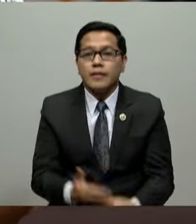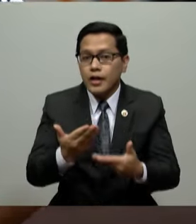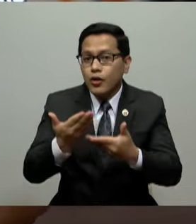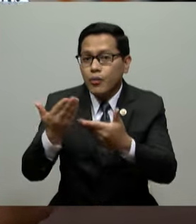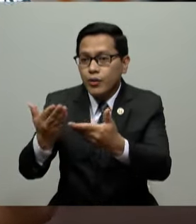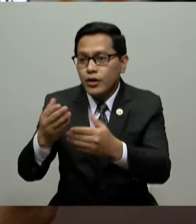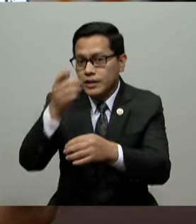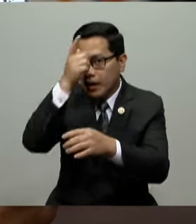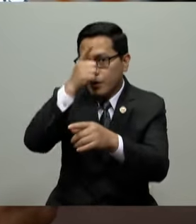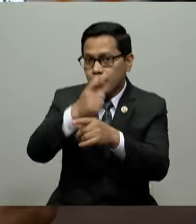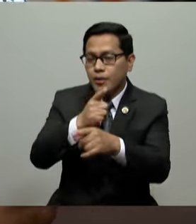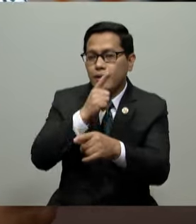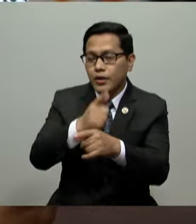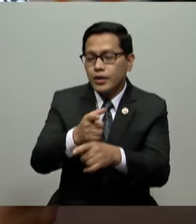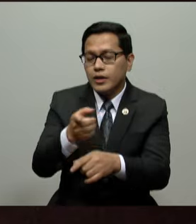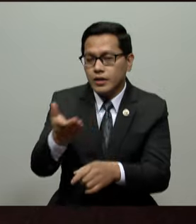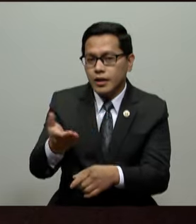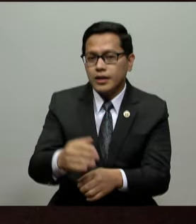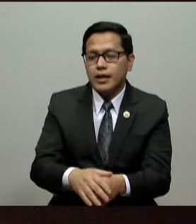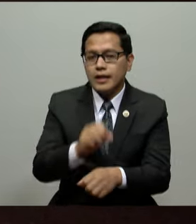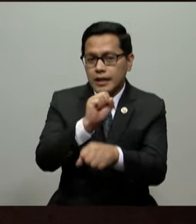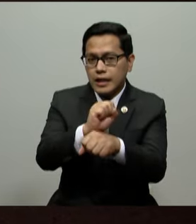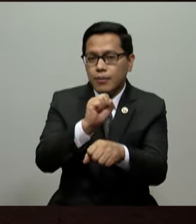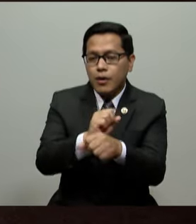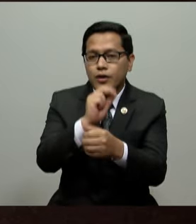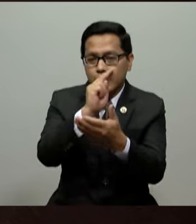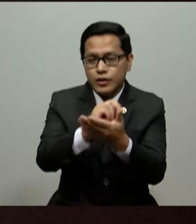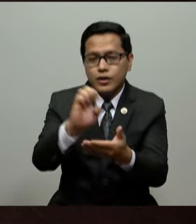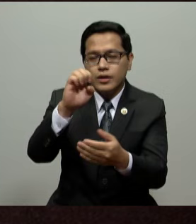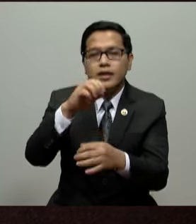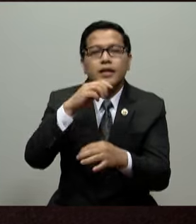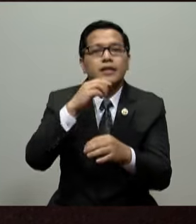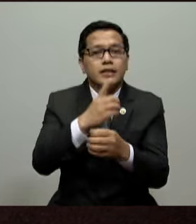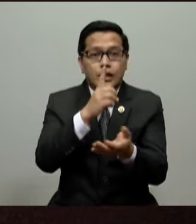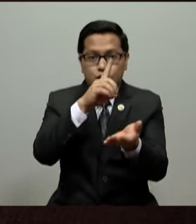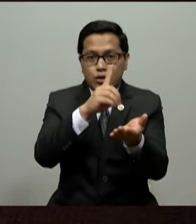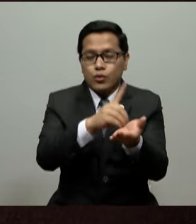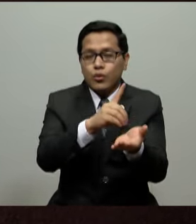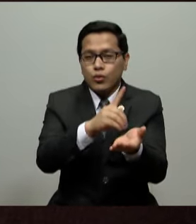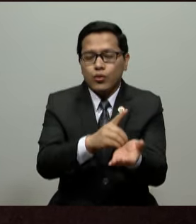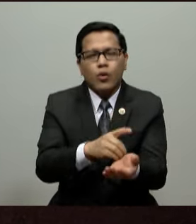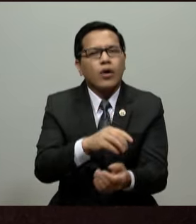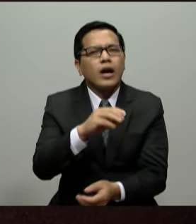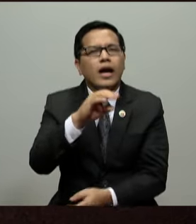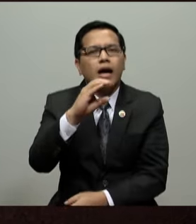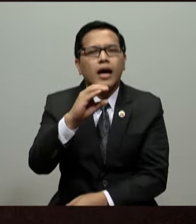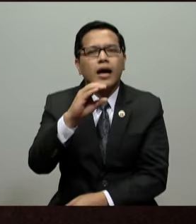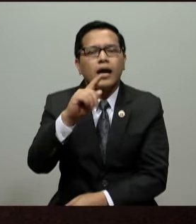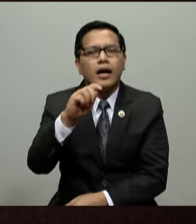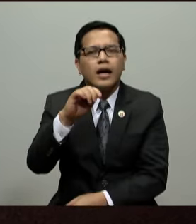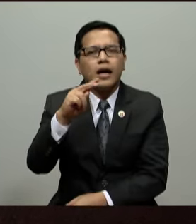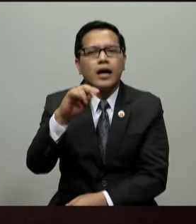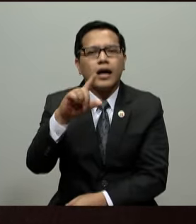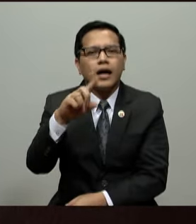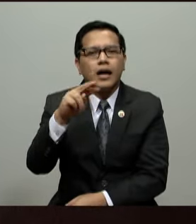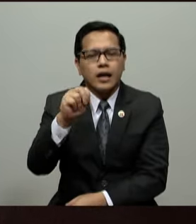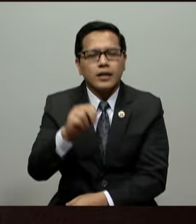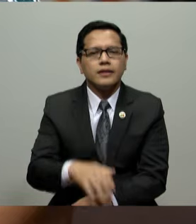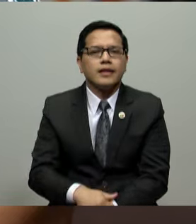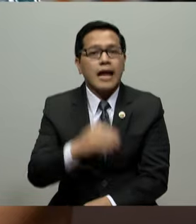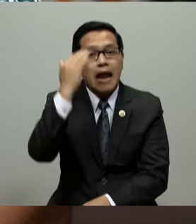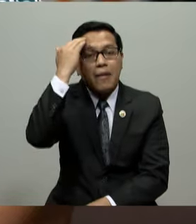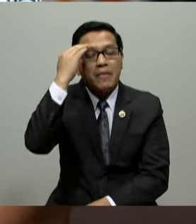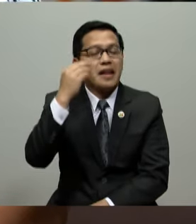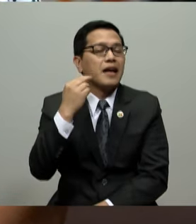nagtatrabaho sa New Era, si Doktora Kathleen. Pagtingin pa lang sa akin ni Doktora, alam na niya yun sa tenga ko.